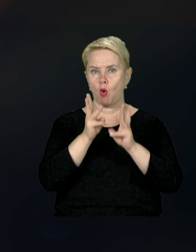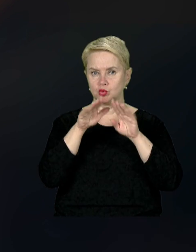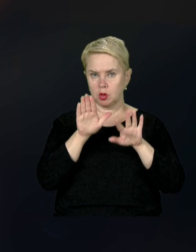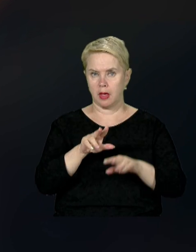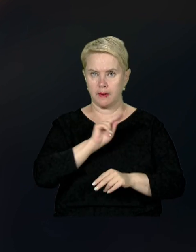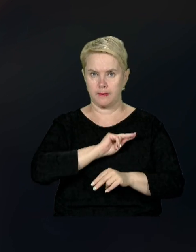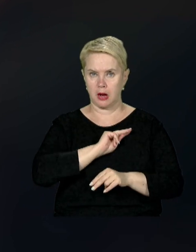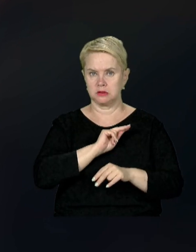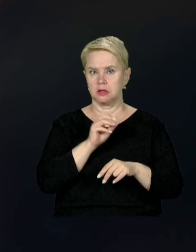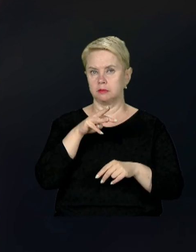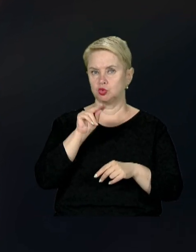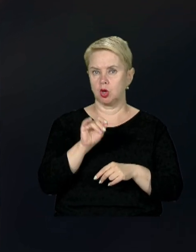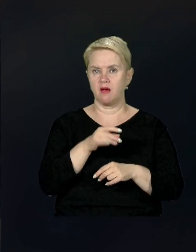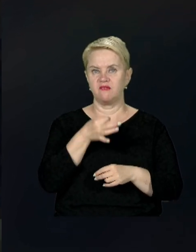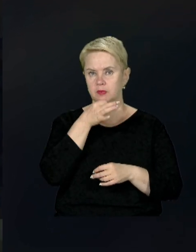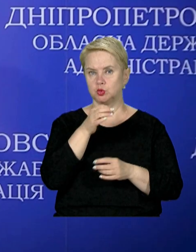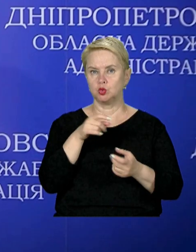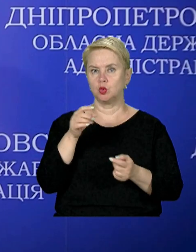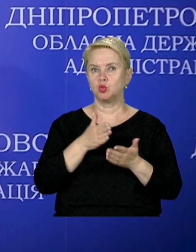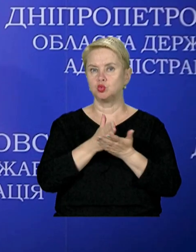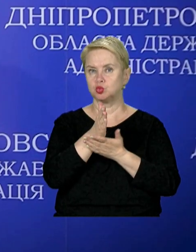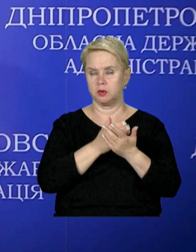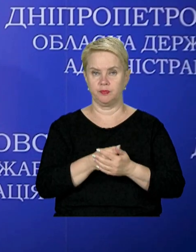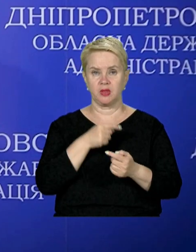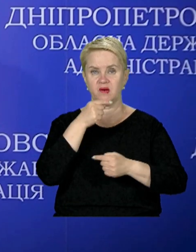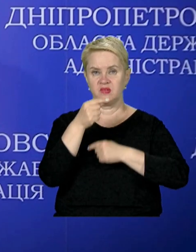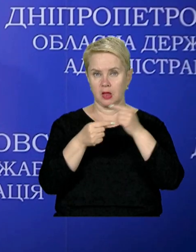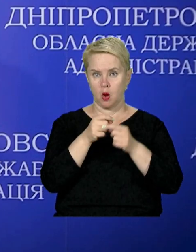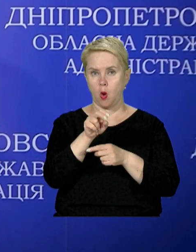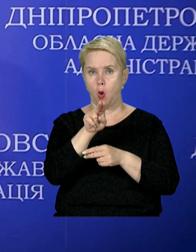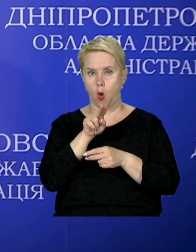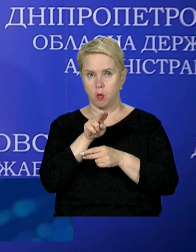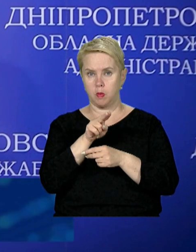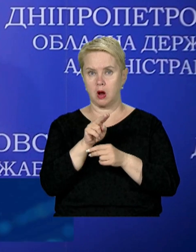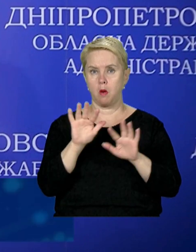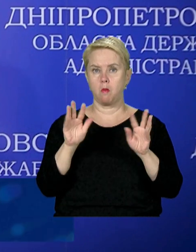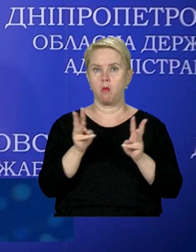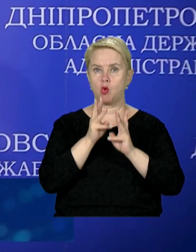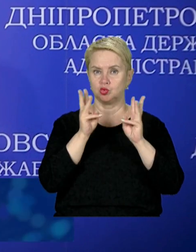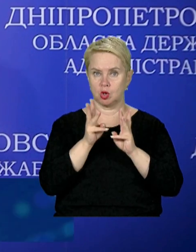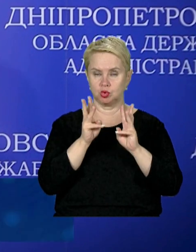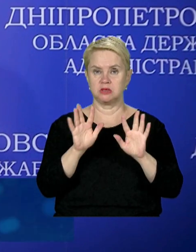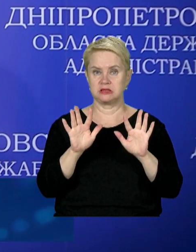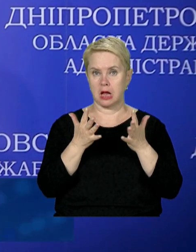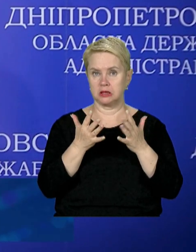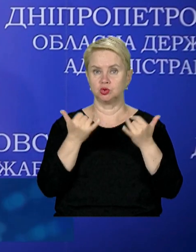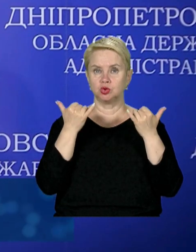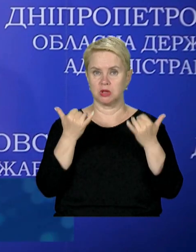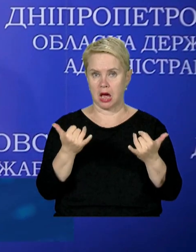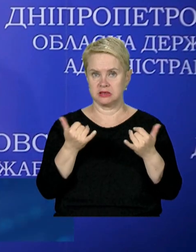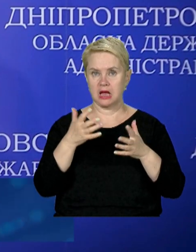На місці працюють надзвичайники та відповідні служби. Внаслідок обстрілу сталася пожежа. Зараз